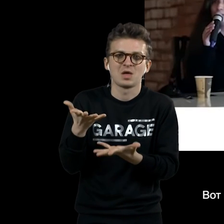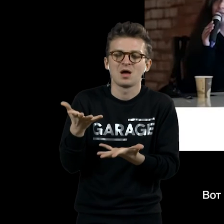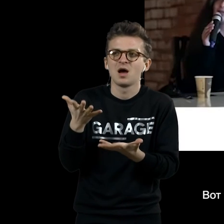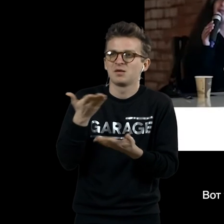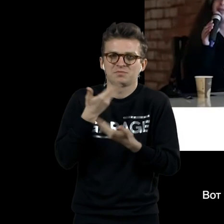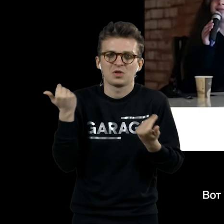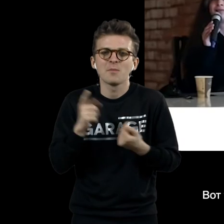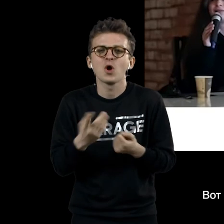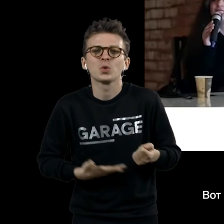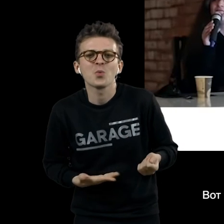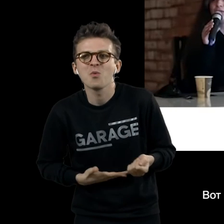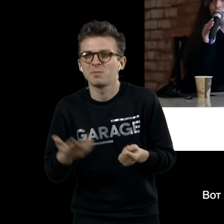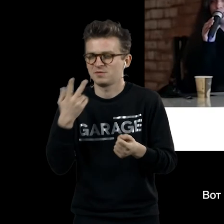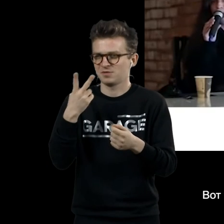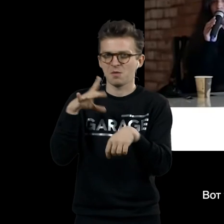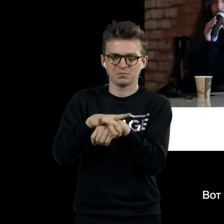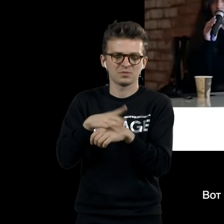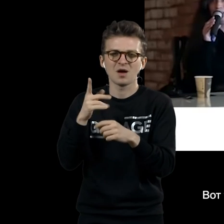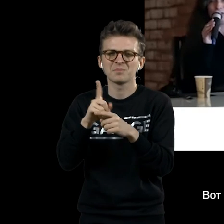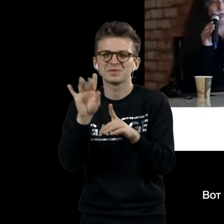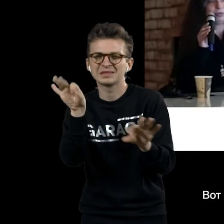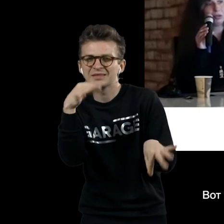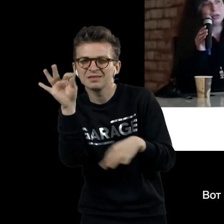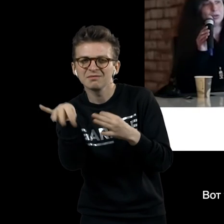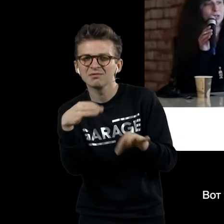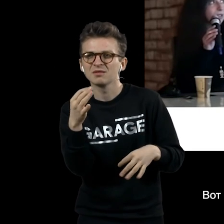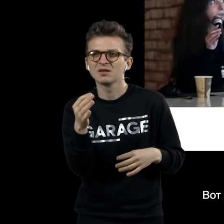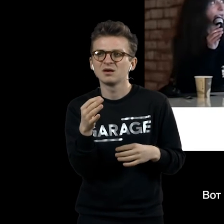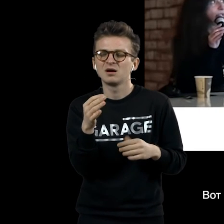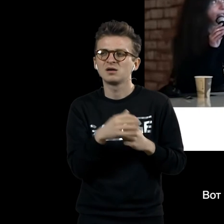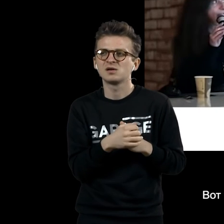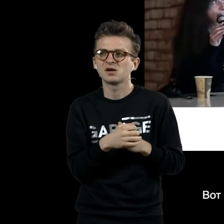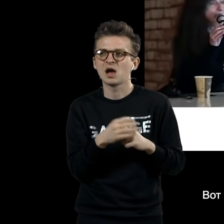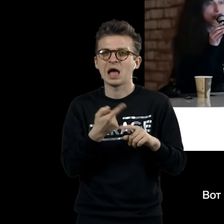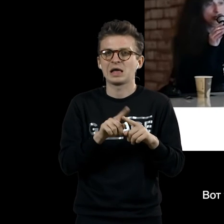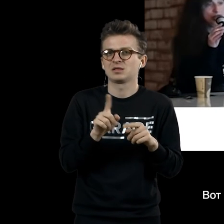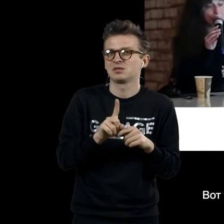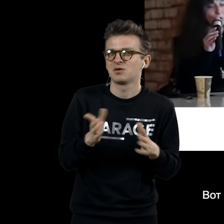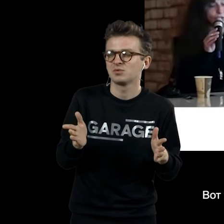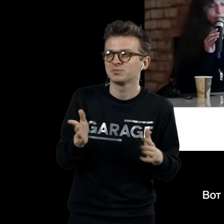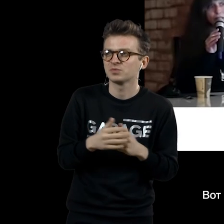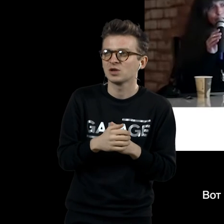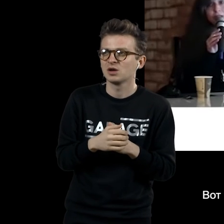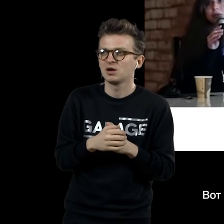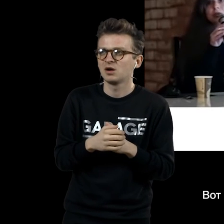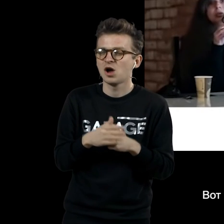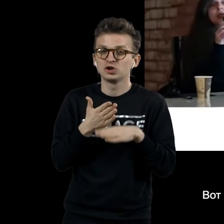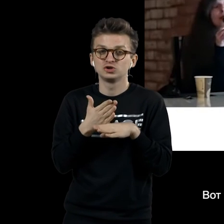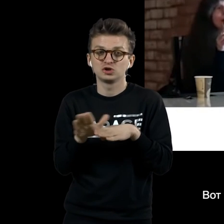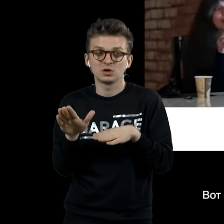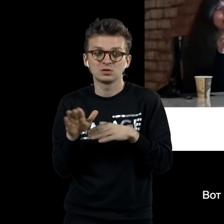неявной иронией. Вот такой, да, автопортрет, часть которой является